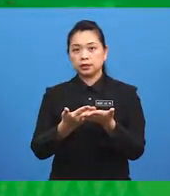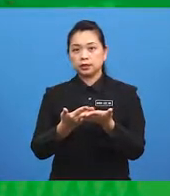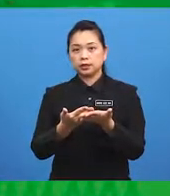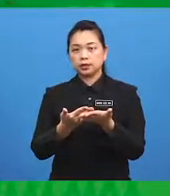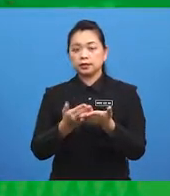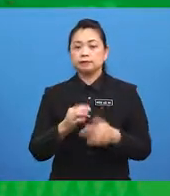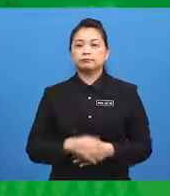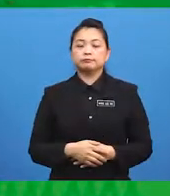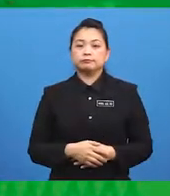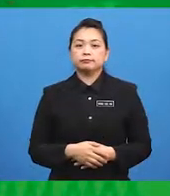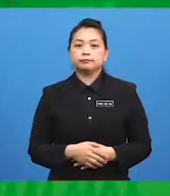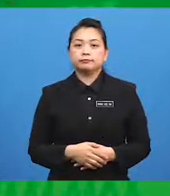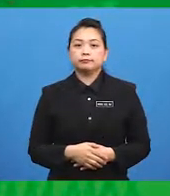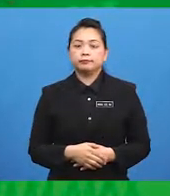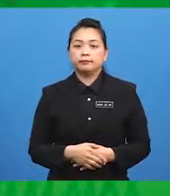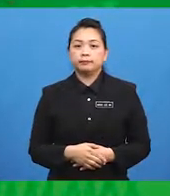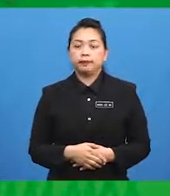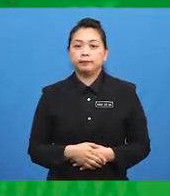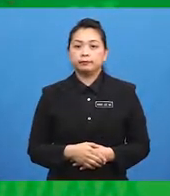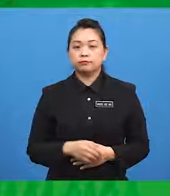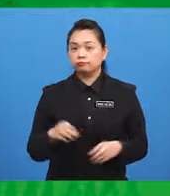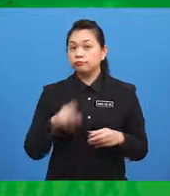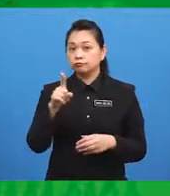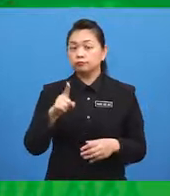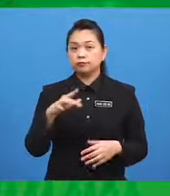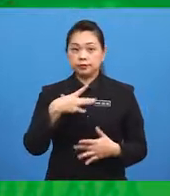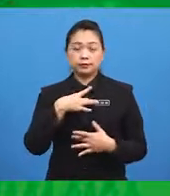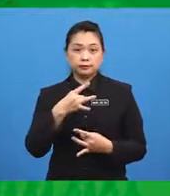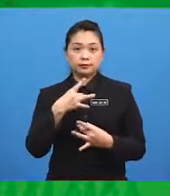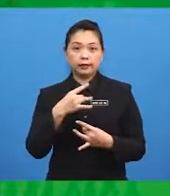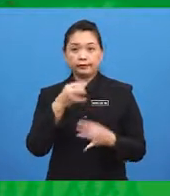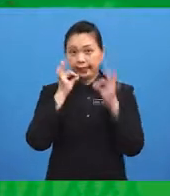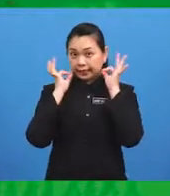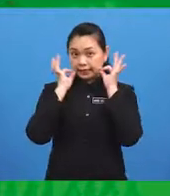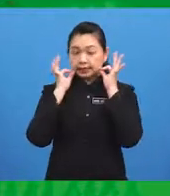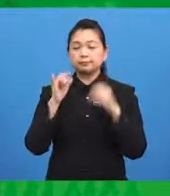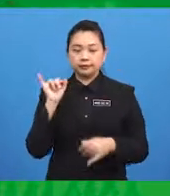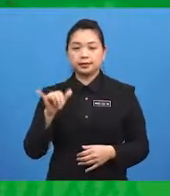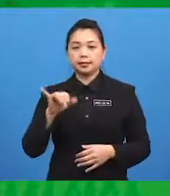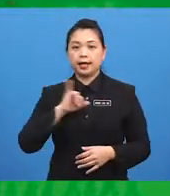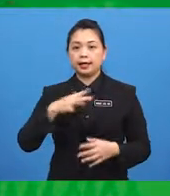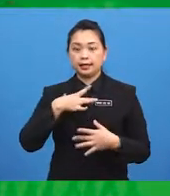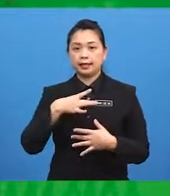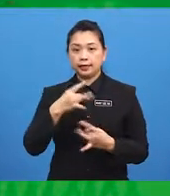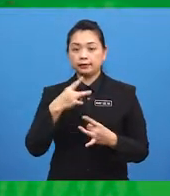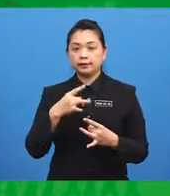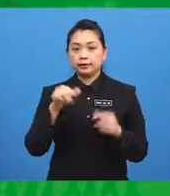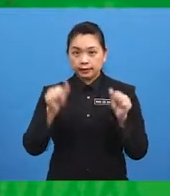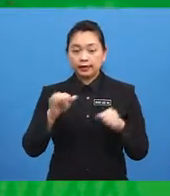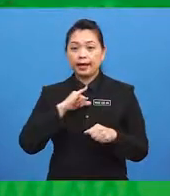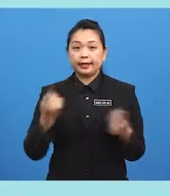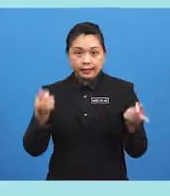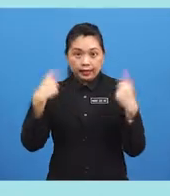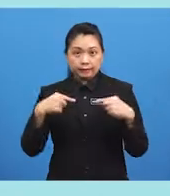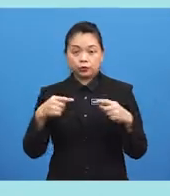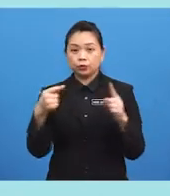Of course! I love playing with the cats. Can I come here again? play with them?